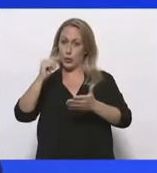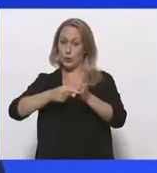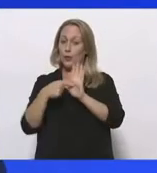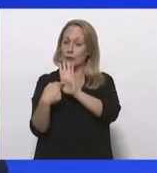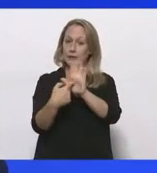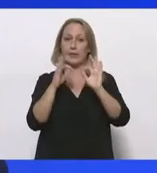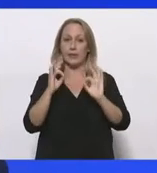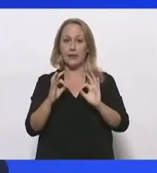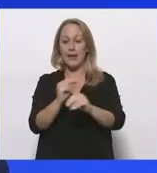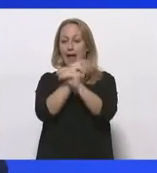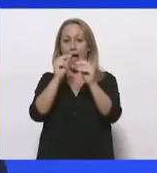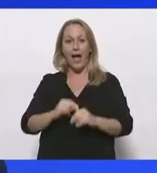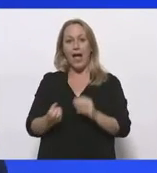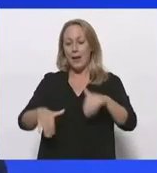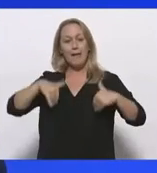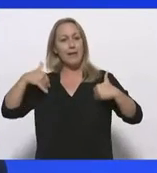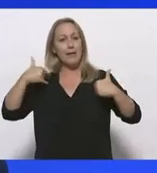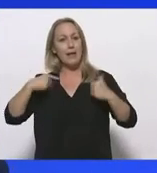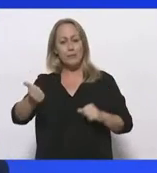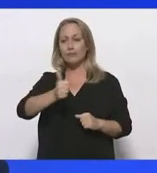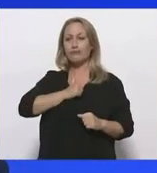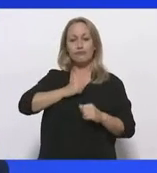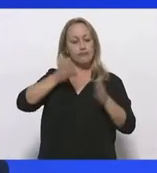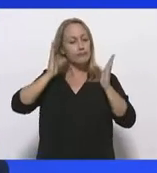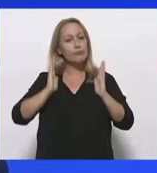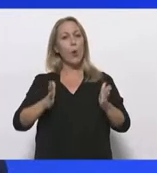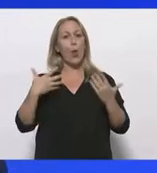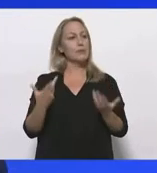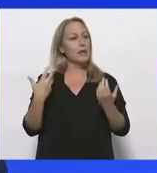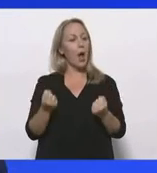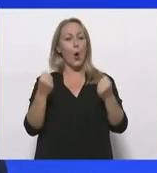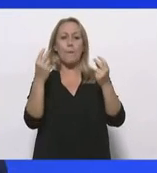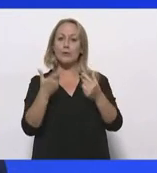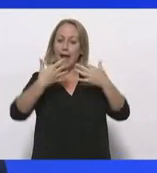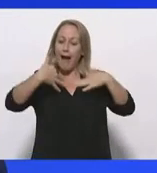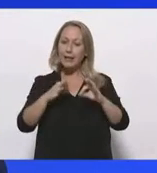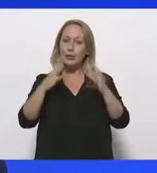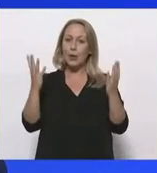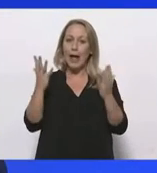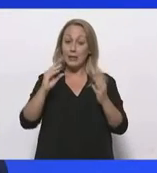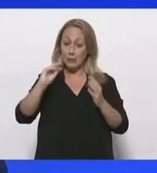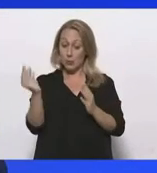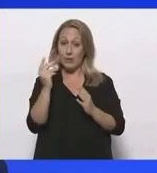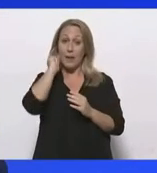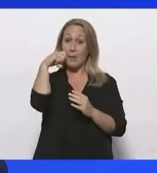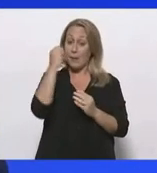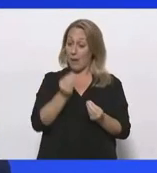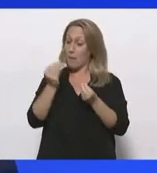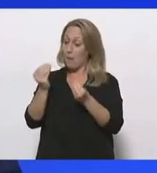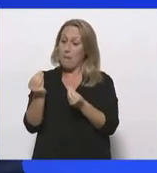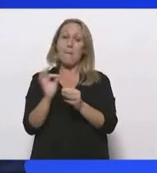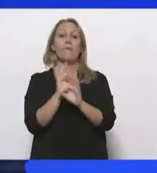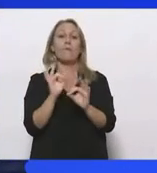Αυτό νομία τελικά στα νέα παιδιά να μπορέσουν να αξιοποιήσουν την περιουσία την οποία δημιούργησαν οι γονείς τους. Και εδώ μιλάμε για